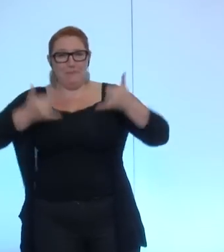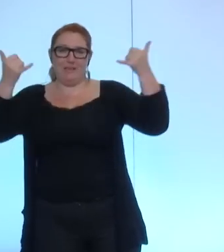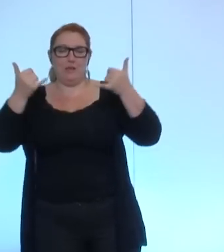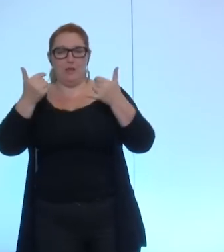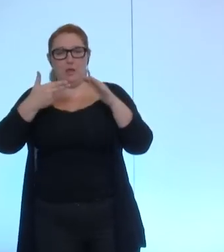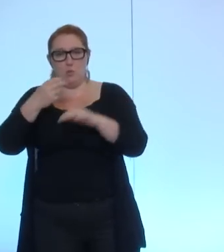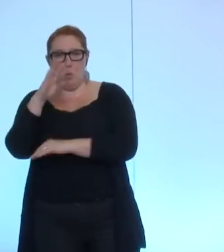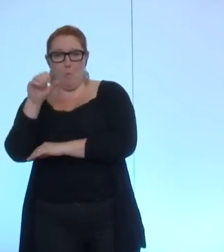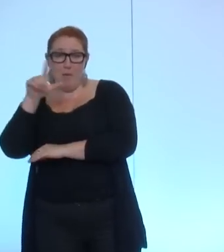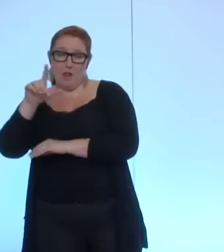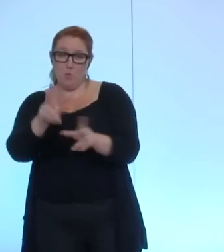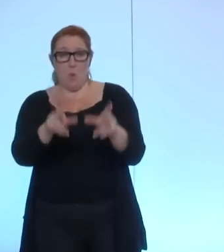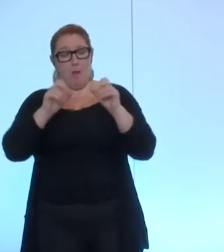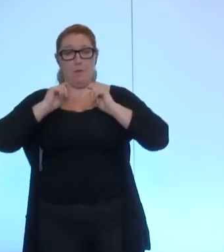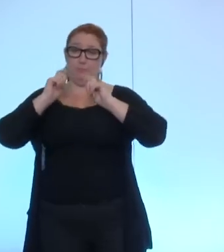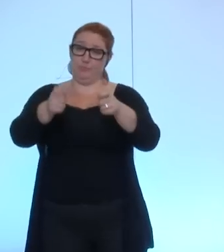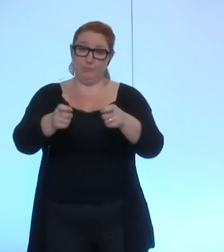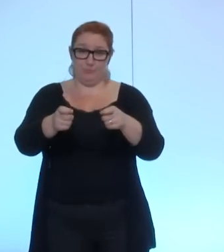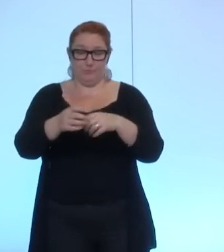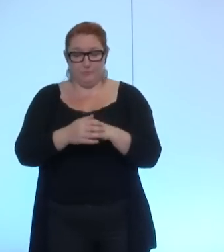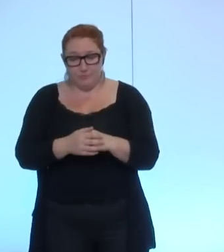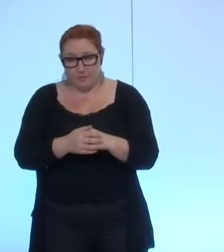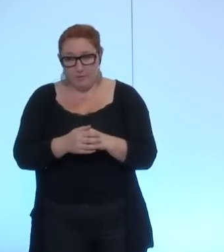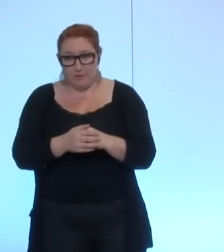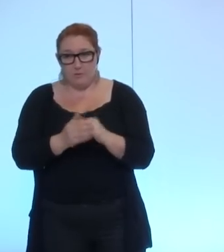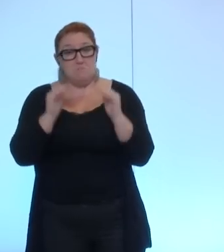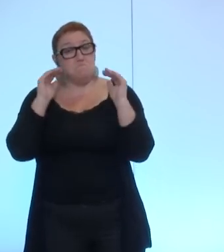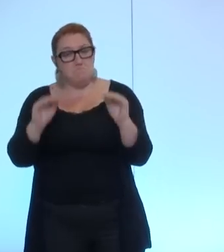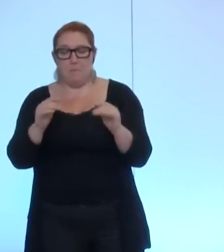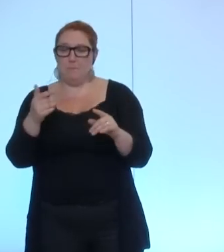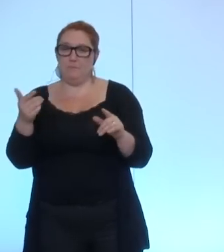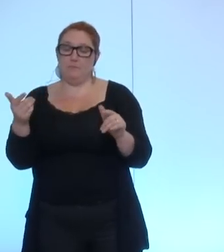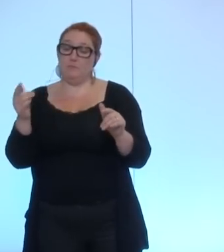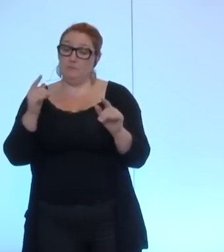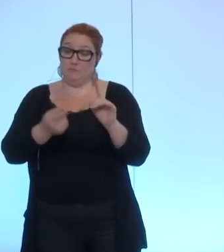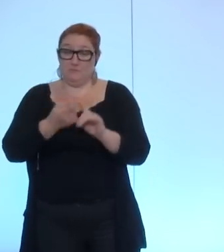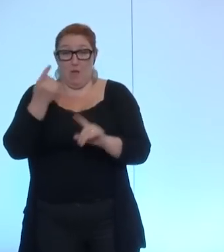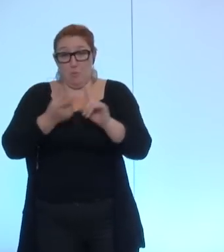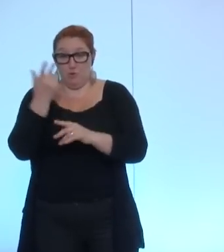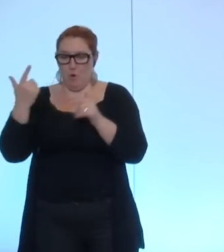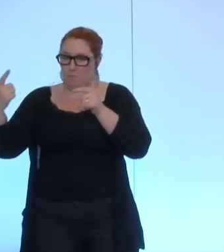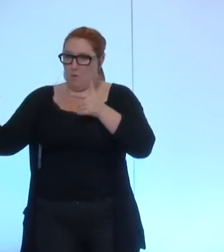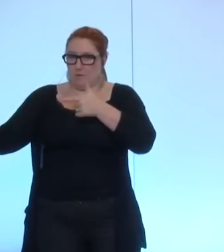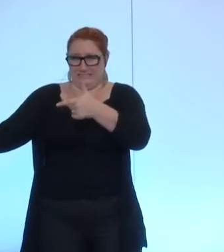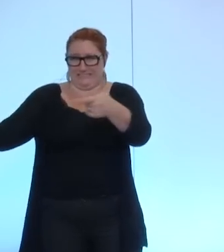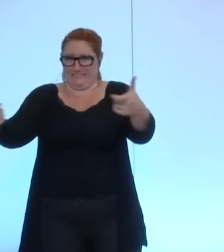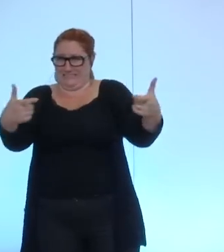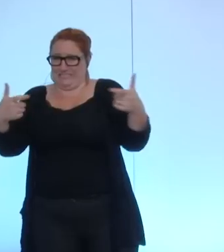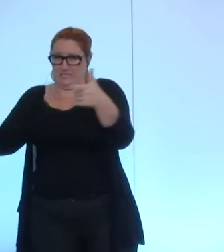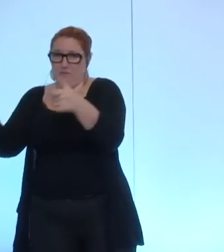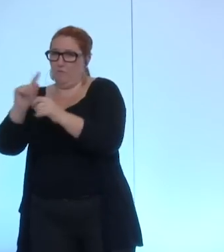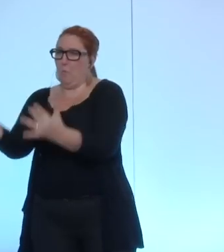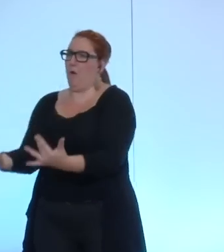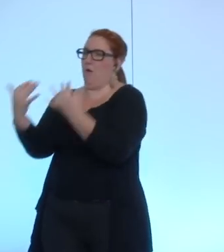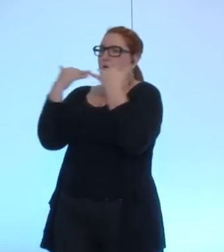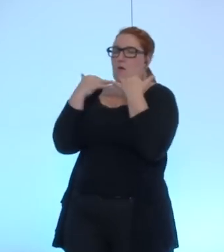vivre ensemble dans notre pays et que ce conflit ne soit pas je cite importé dans une France qui doute déjà de ses